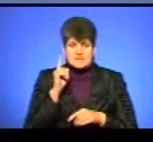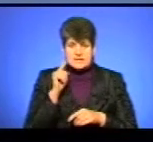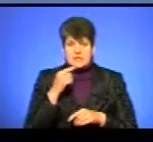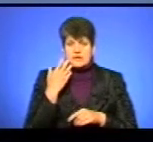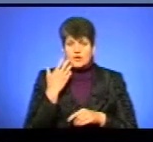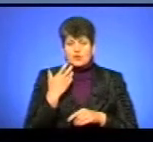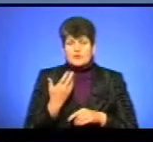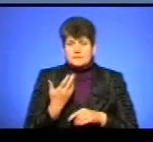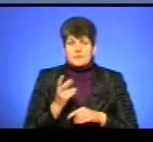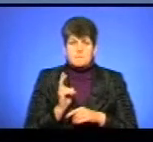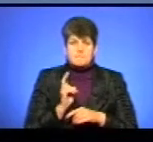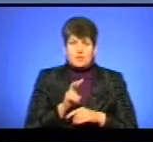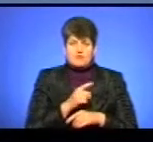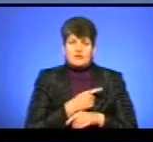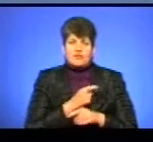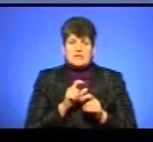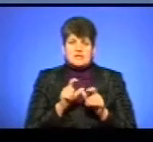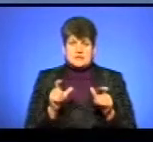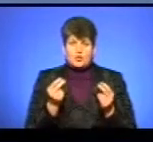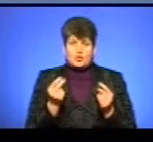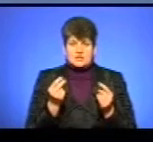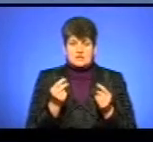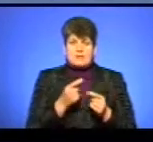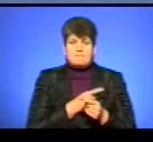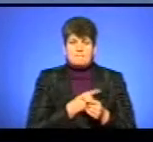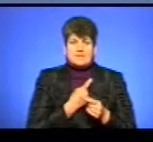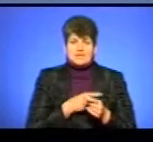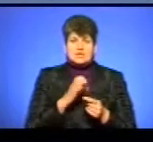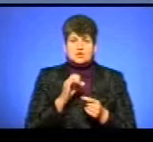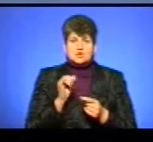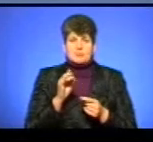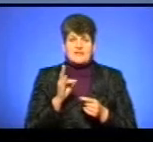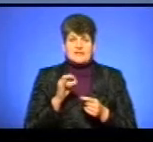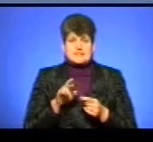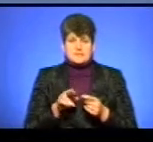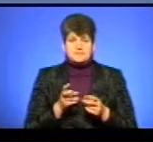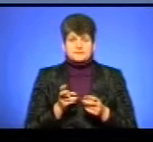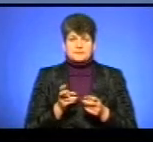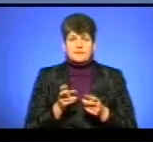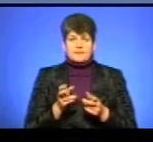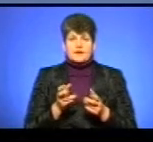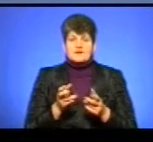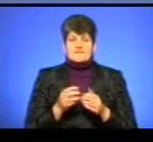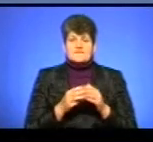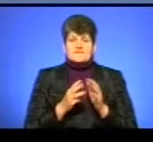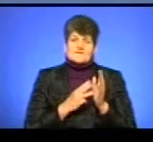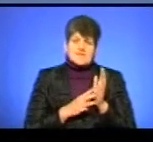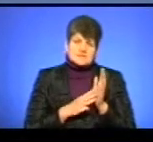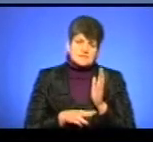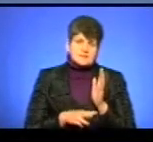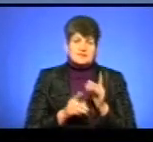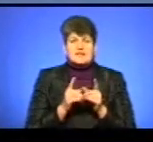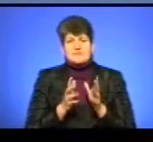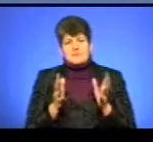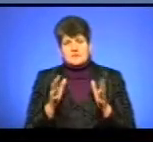приходять в лікувальний заклад кошти на медична сувенція, приходить і фактично 80, навіть більше